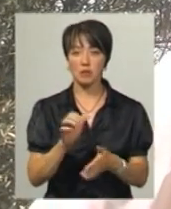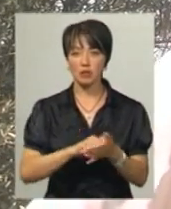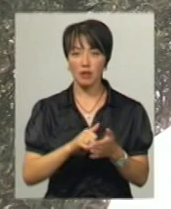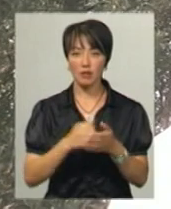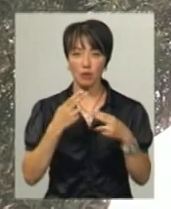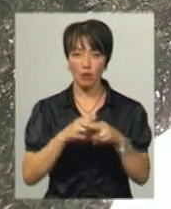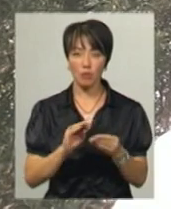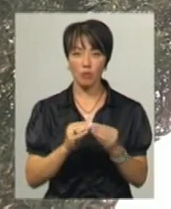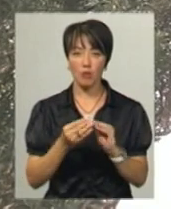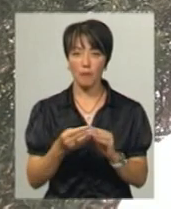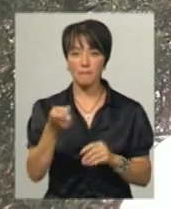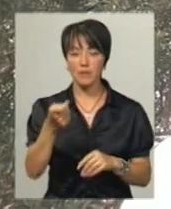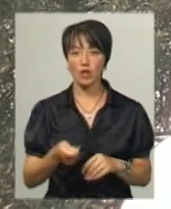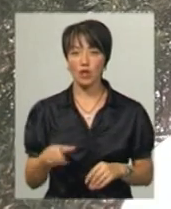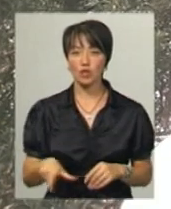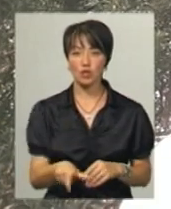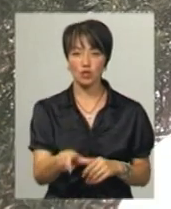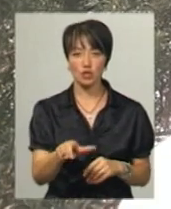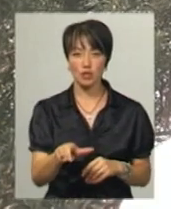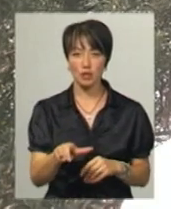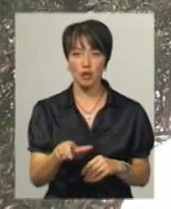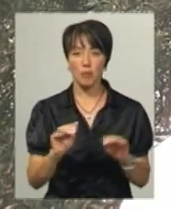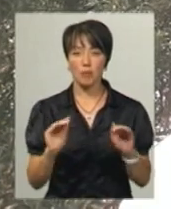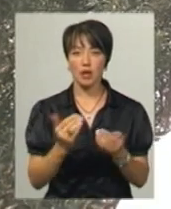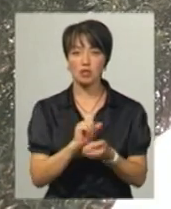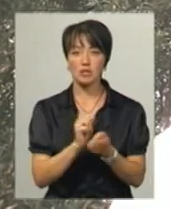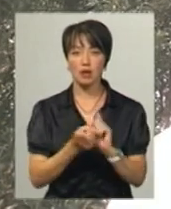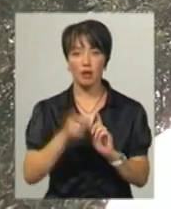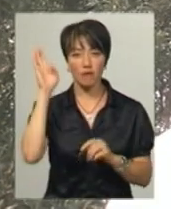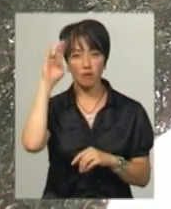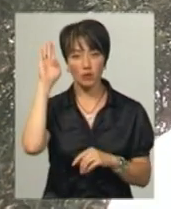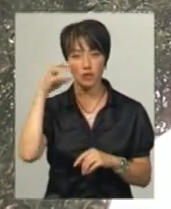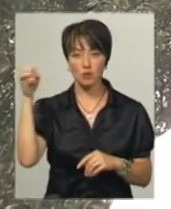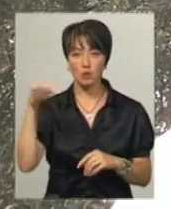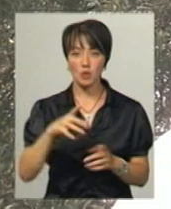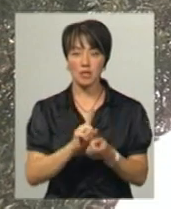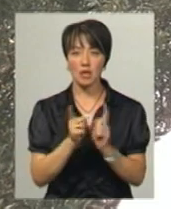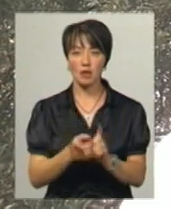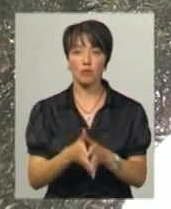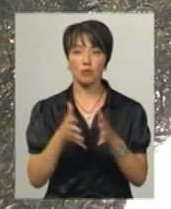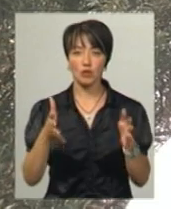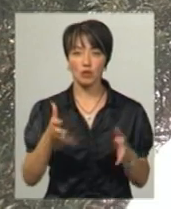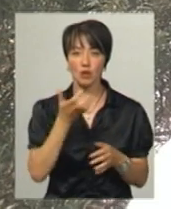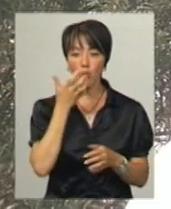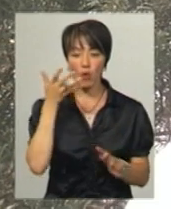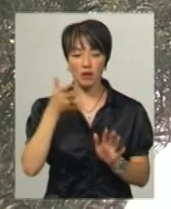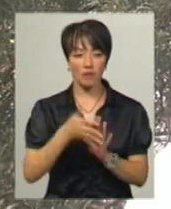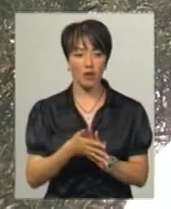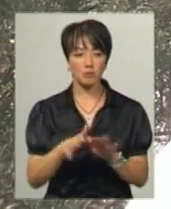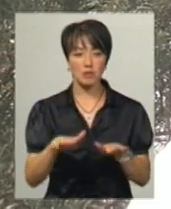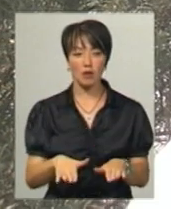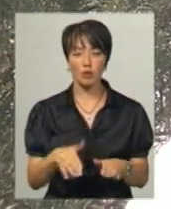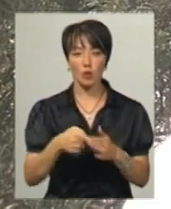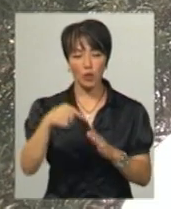проблемами, мілюють річки, менше стає води, а сонця стає більше, вода прогрівається місцями до